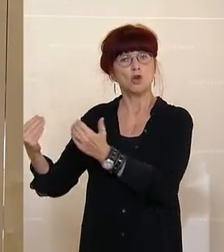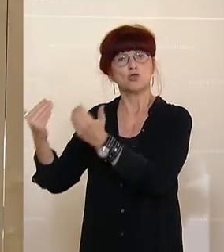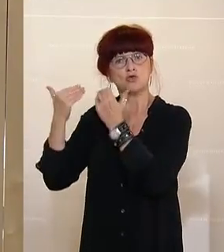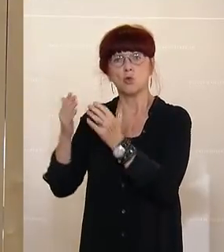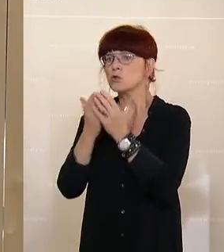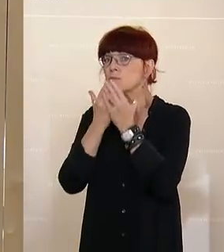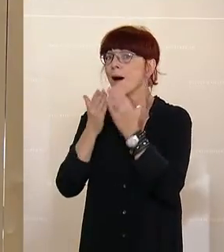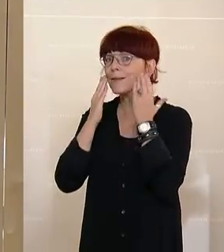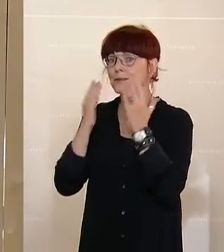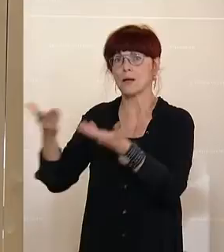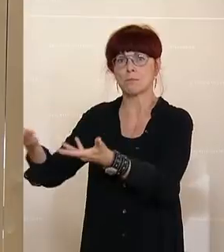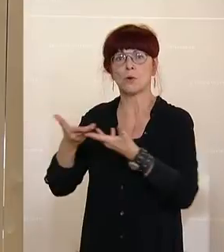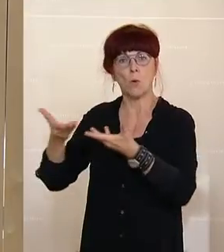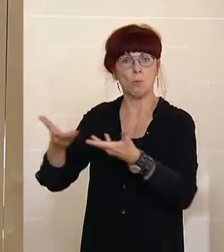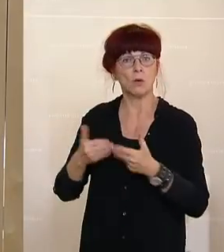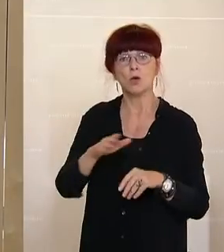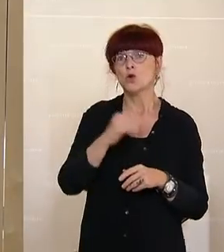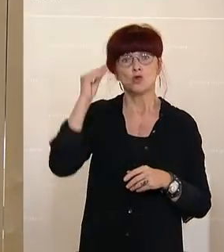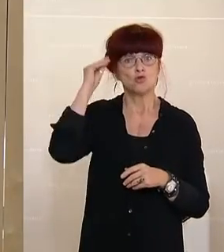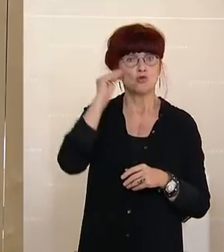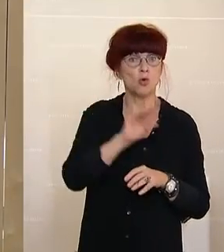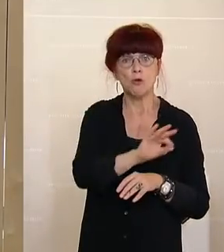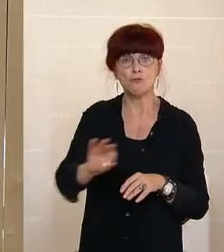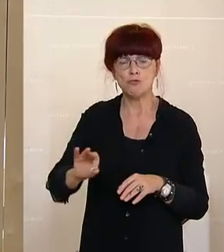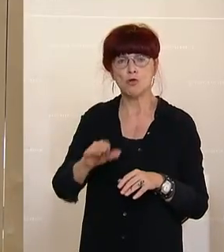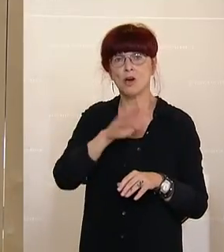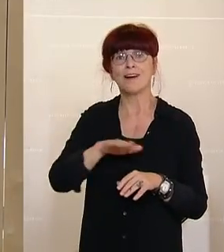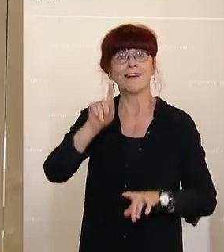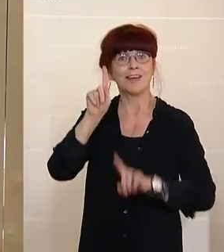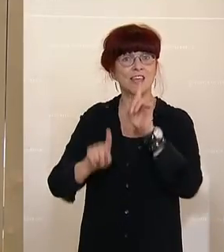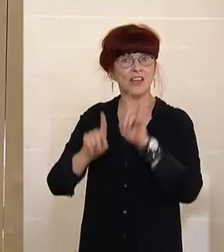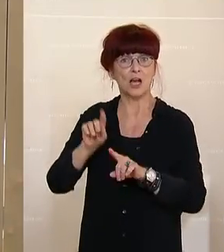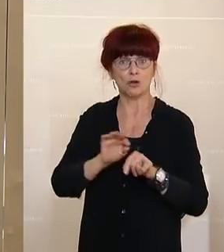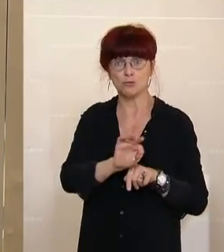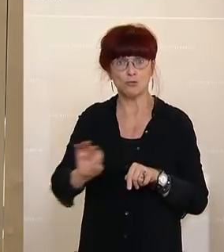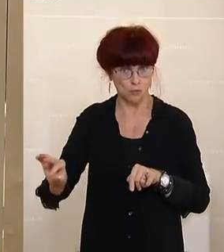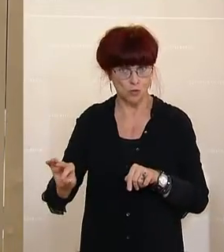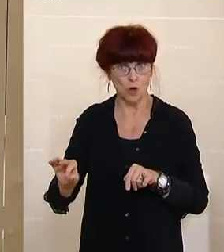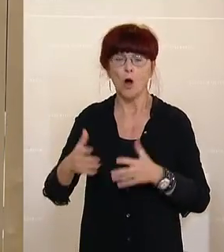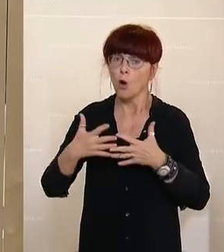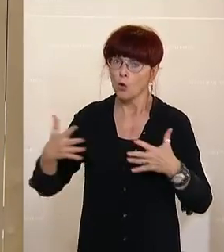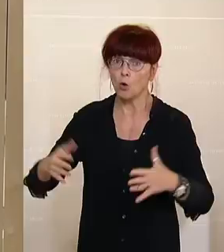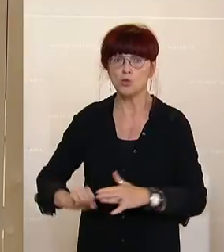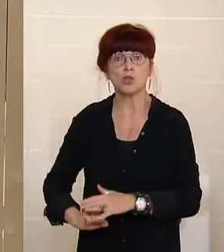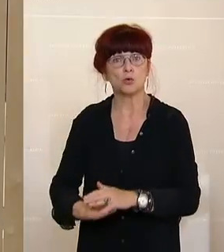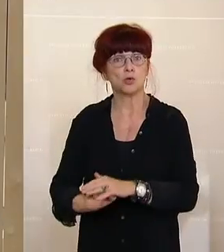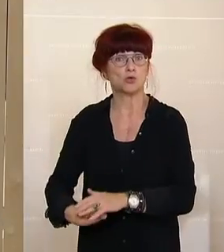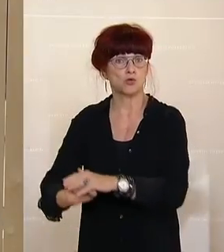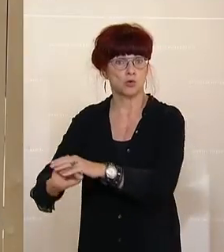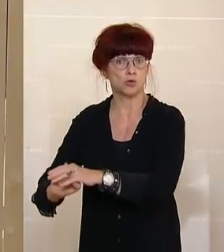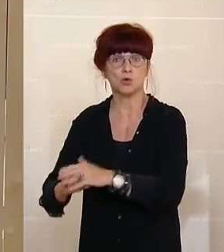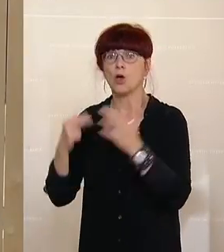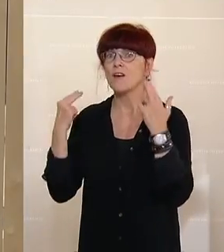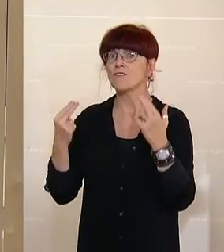Schulen, Kindergäten weitergeben und das war eine große Unterstützung und auch eine wichtige völkerverbindende